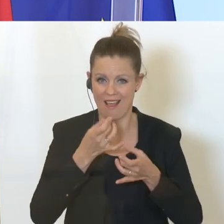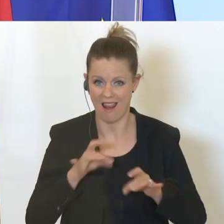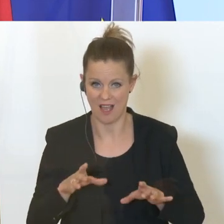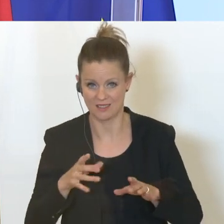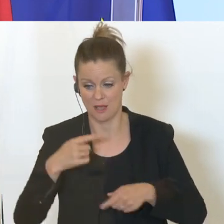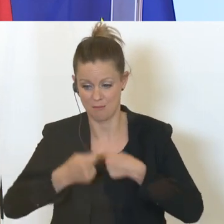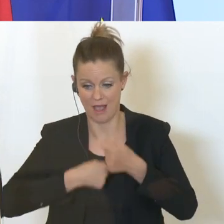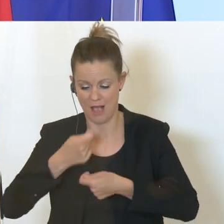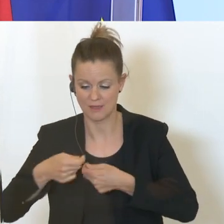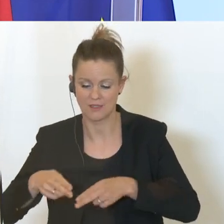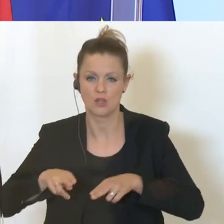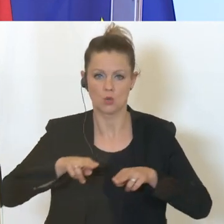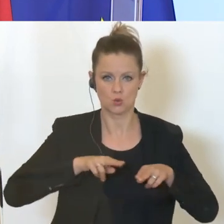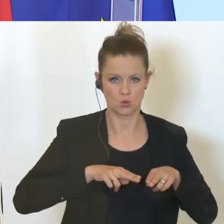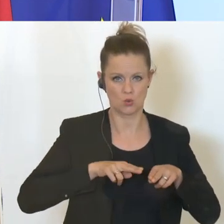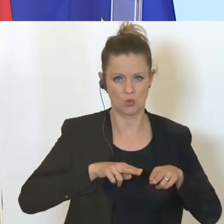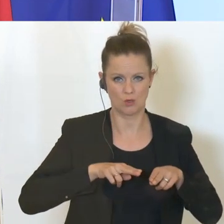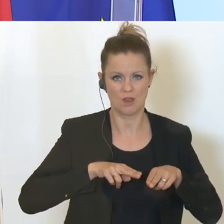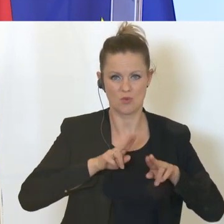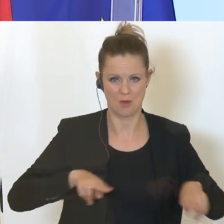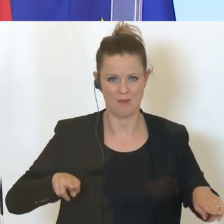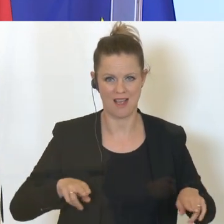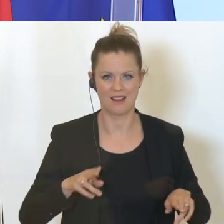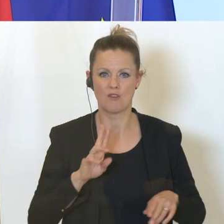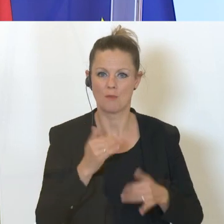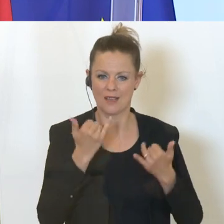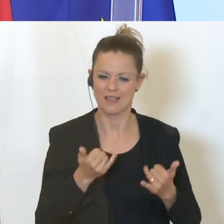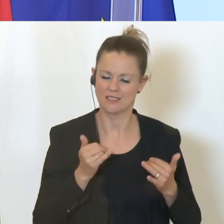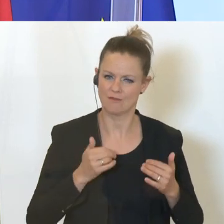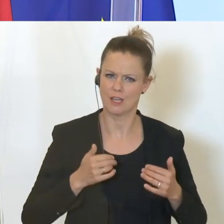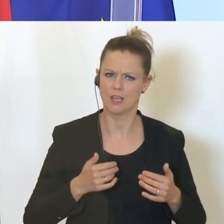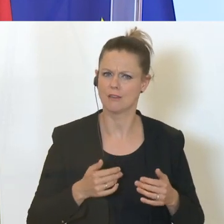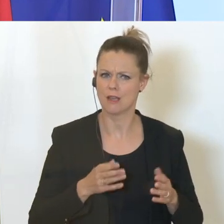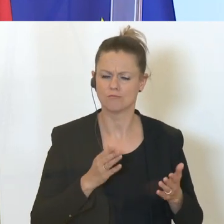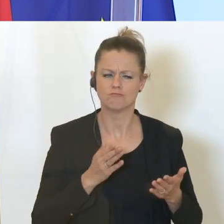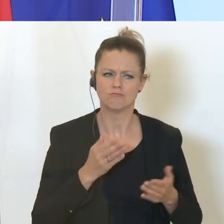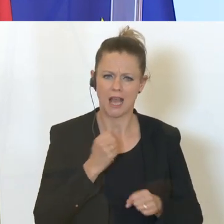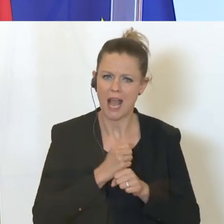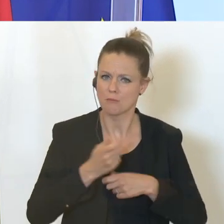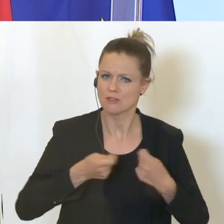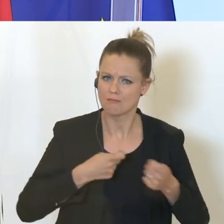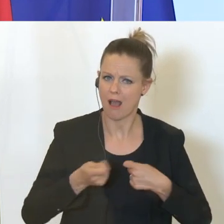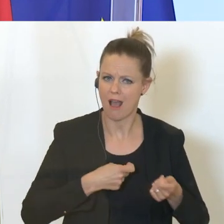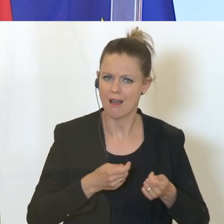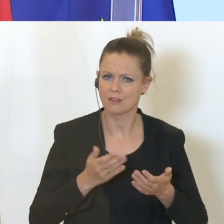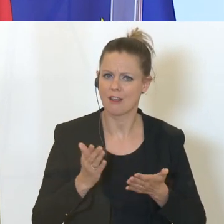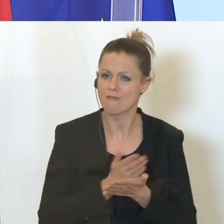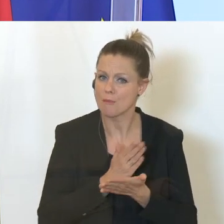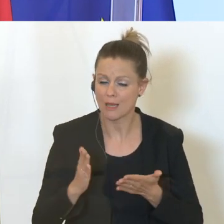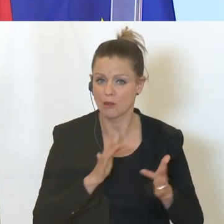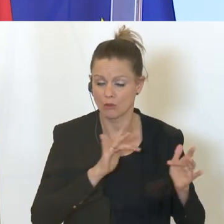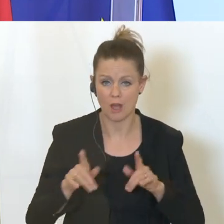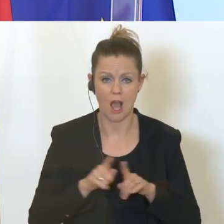wir schrittweise wieder zurückkommen, weil es jetzt wieder intensiv losgeht mit den Vermittlungen am Arbeitsmarkt, aber auch mit persönlichen